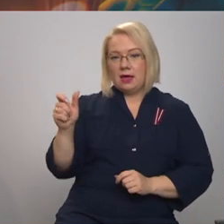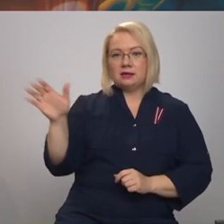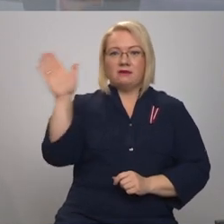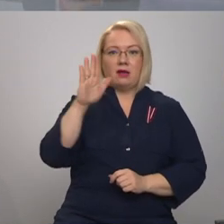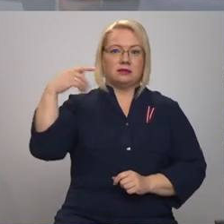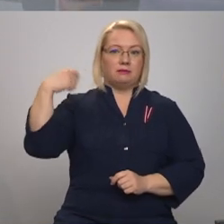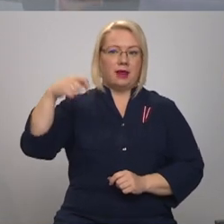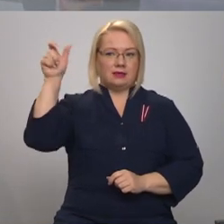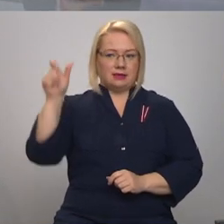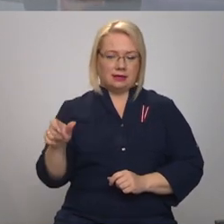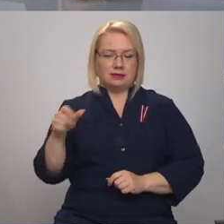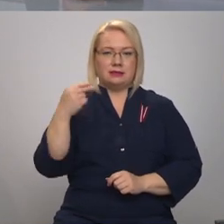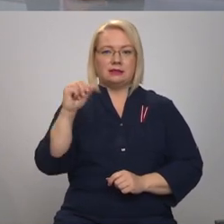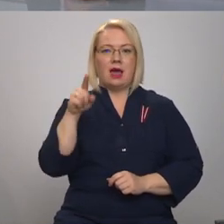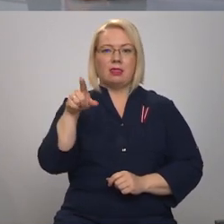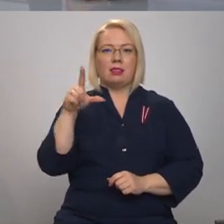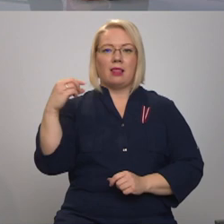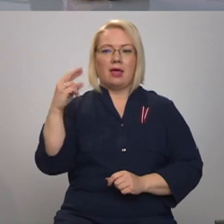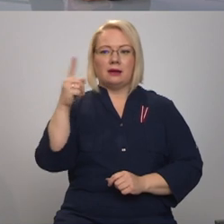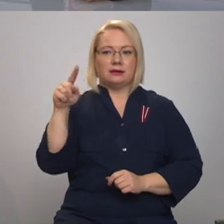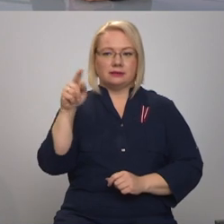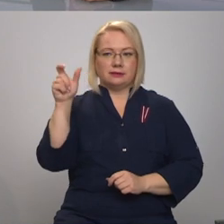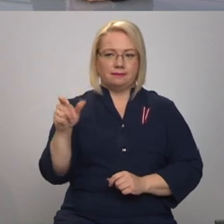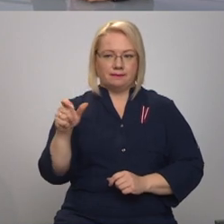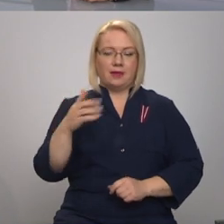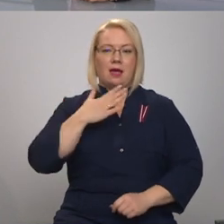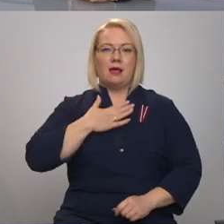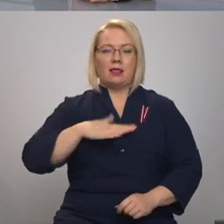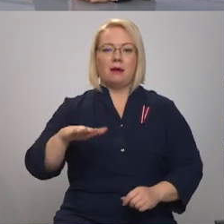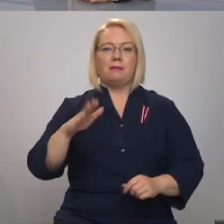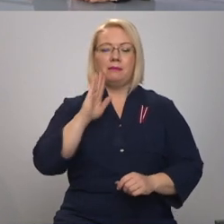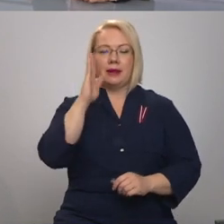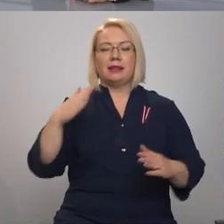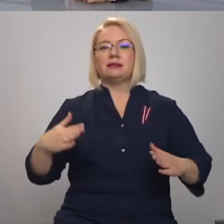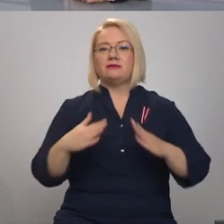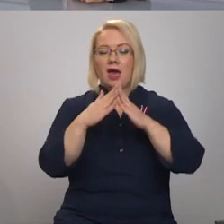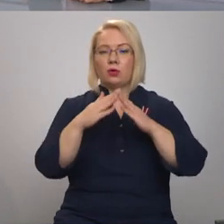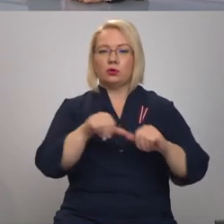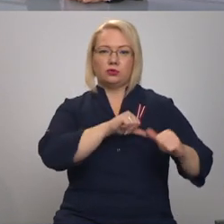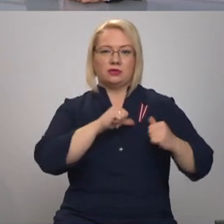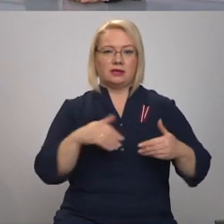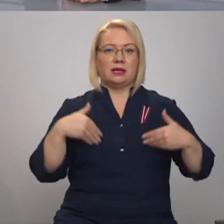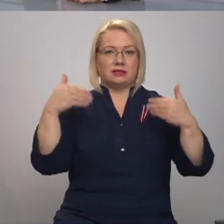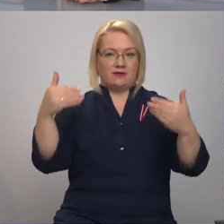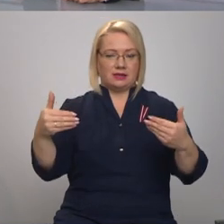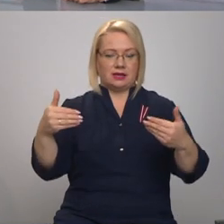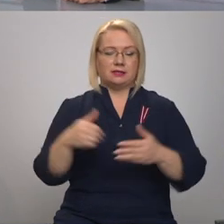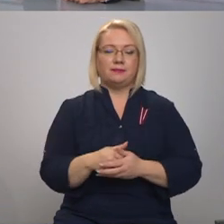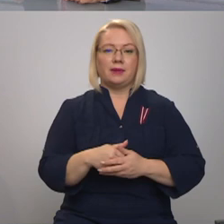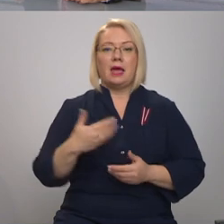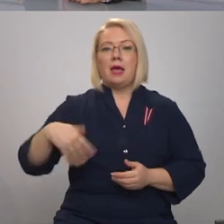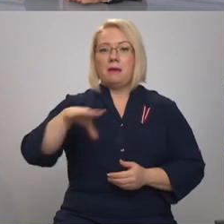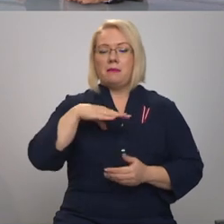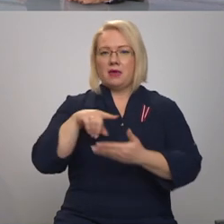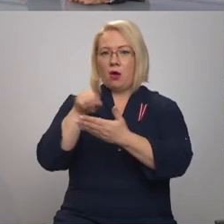prezidents Valde Zatlers. Labrīt! Labrīt, svētkos! Labrīt, svētkos! Mēs esam šogad